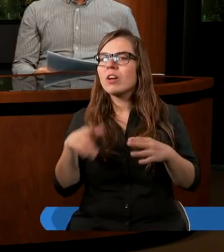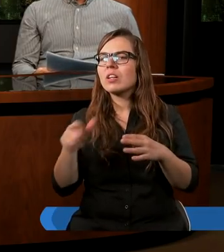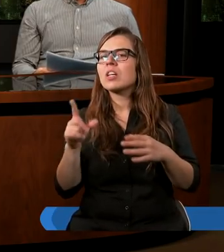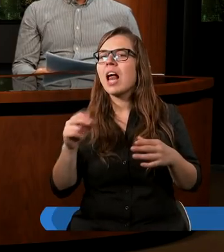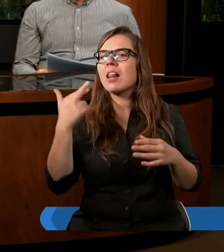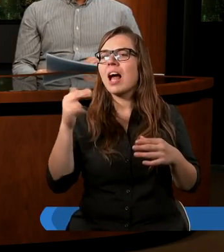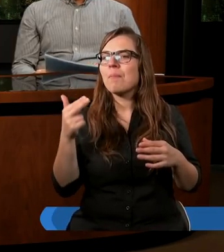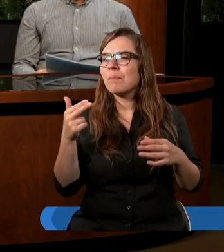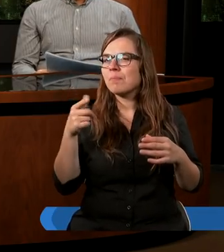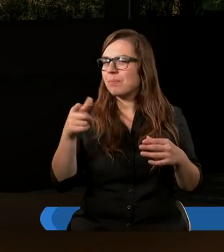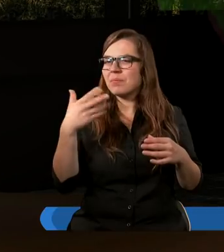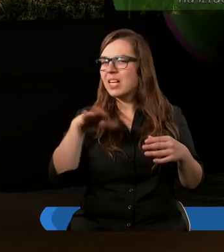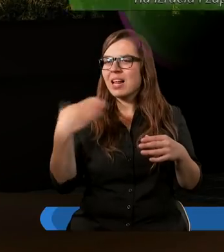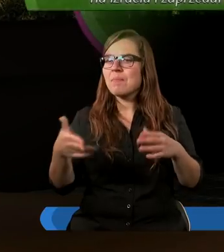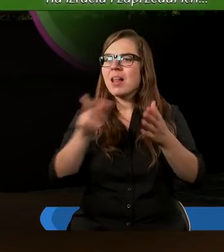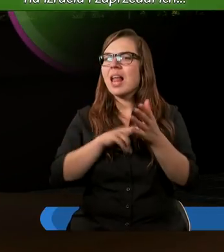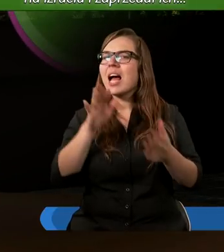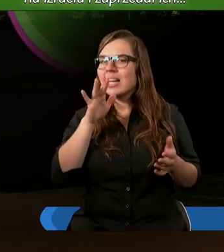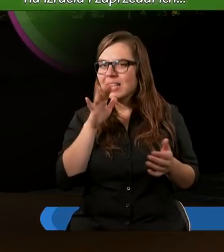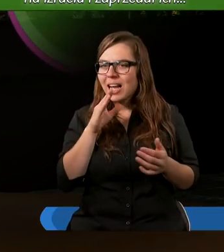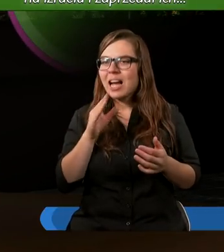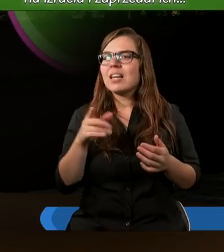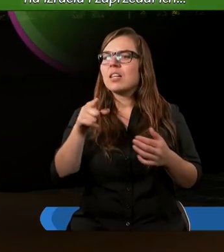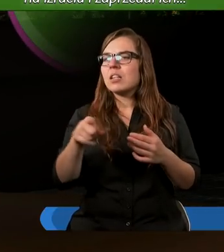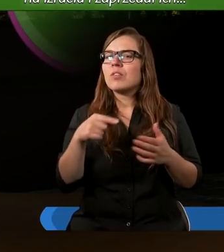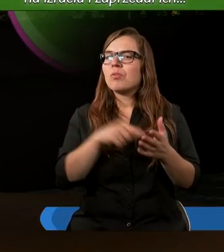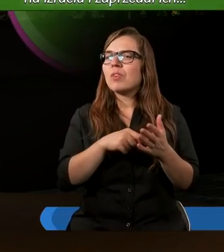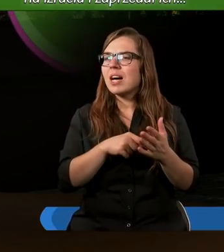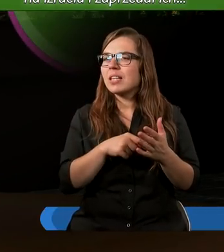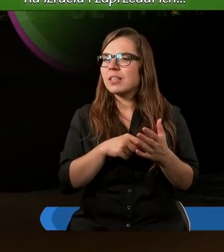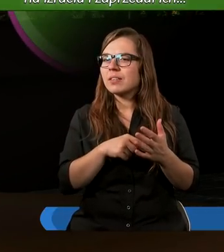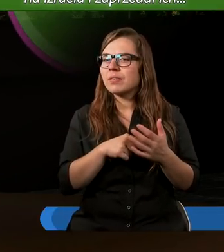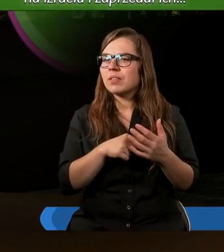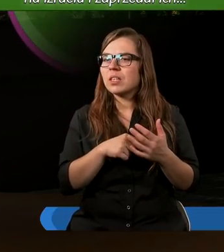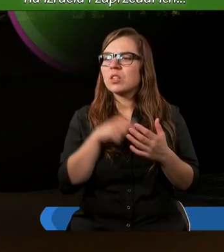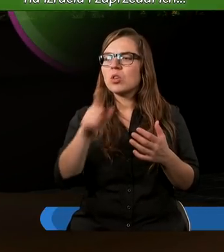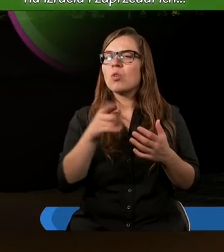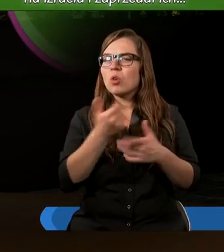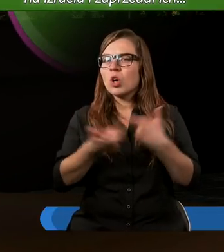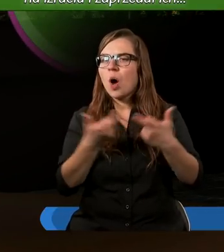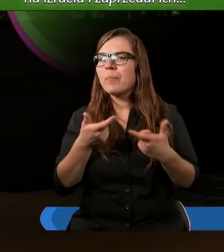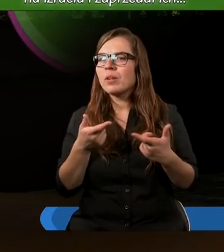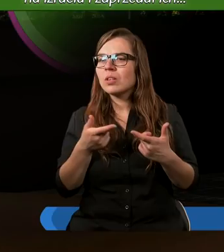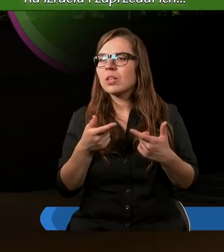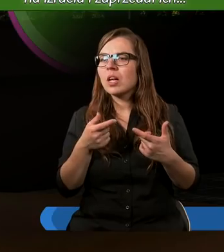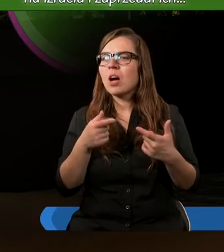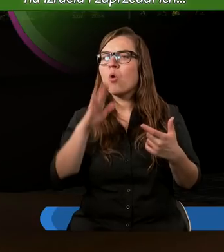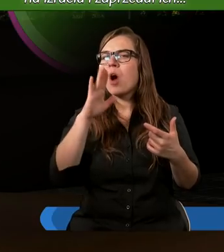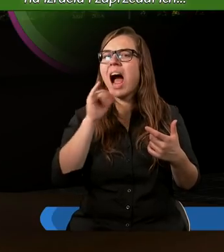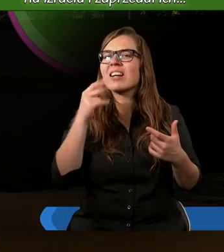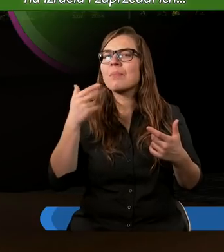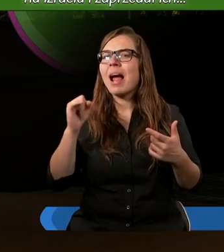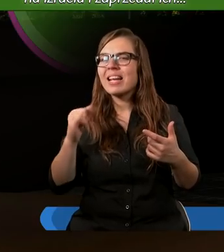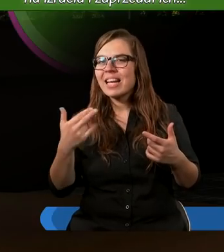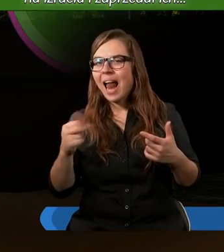że zapłonął gniew Pana na Izraela i zaprzedał ich w rękę Kuszan, Ruszetaima,